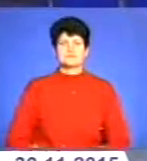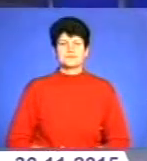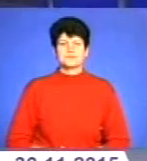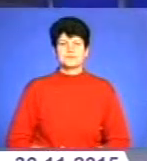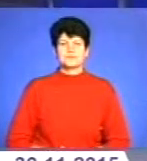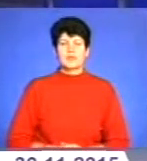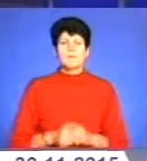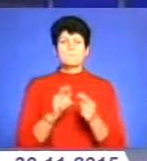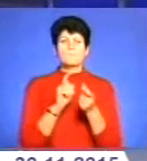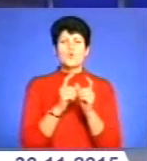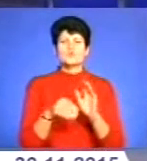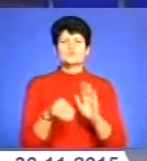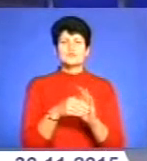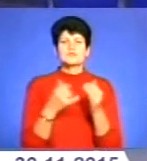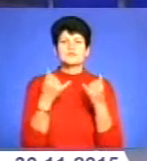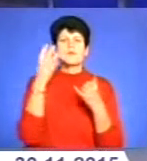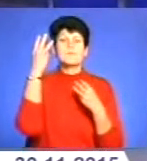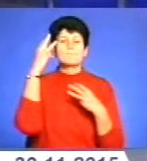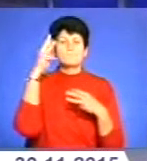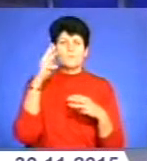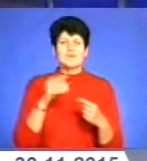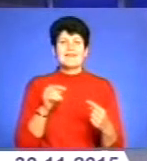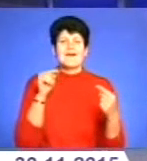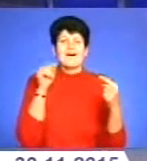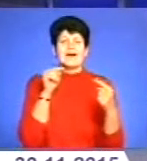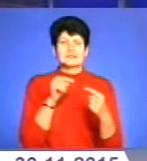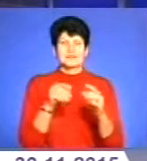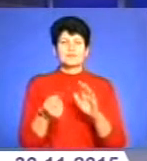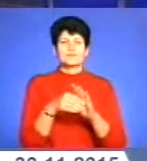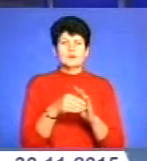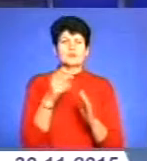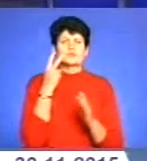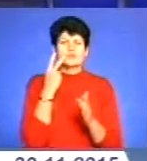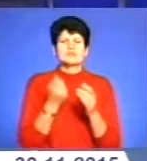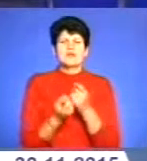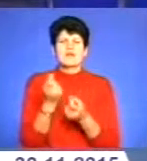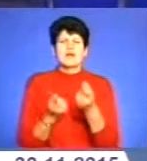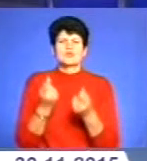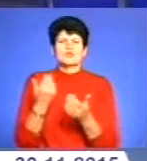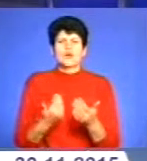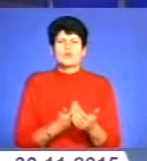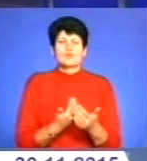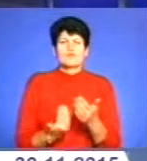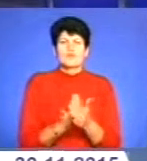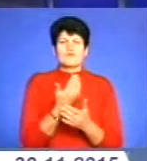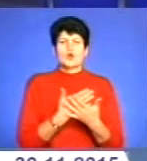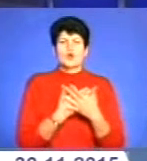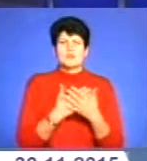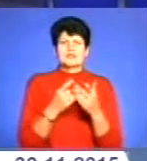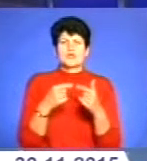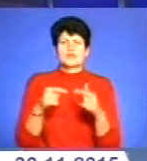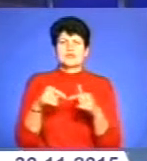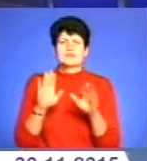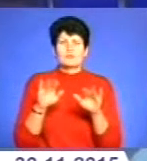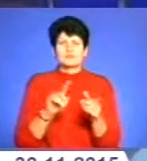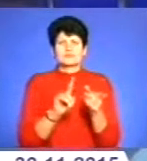Бороці з корупцією нині мудно. Під брендом антикорупціонерів постійно з'являються нові громадські організації, які згодом перетворюються у